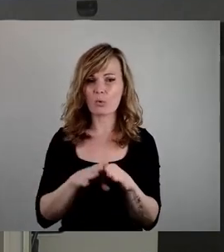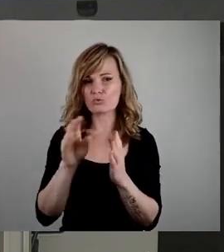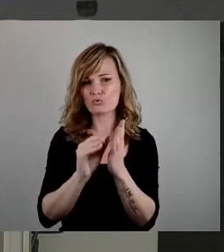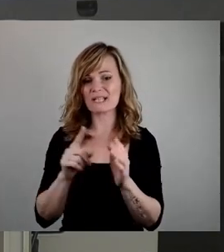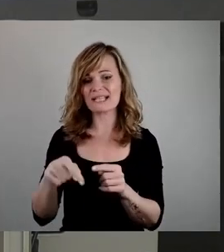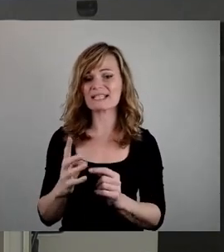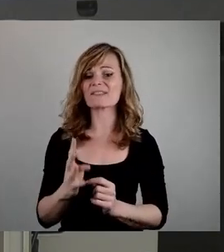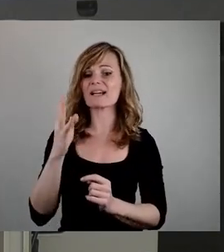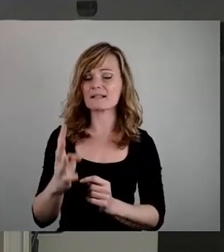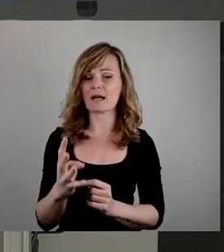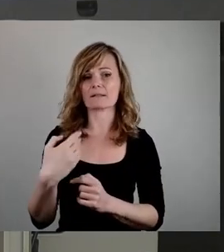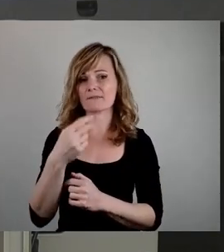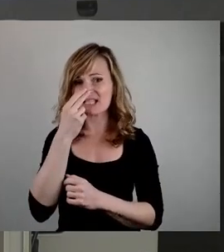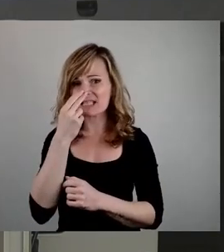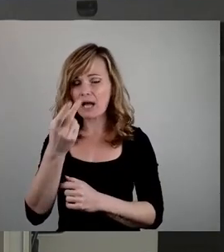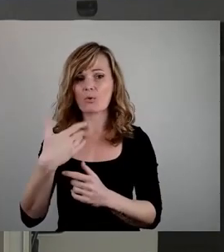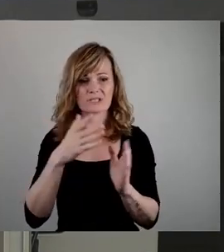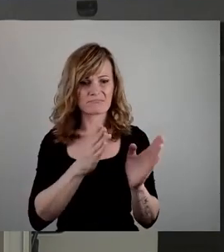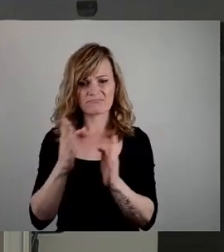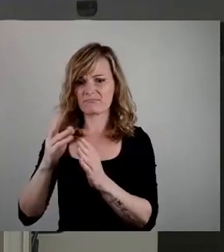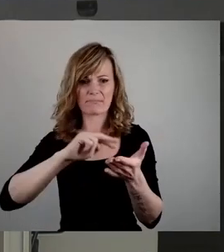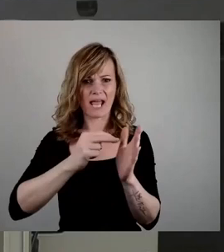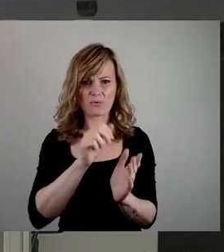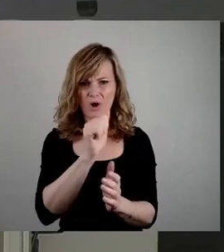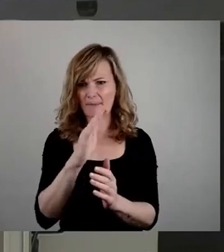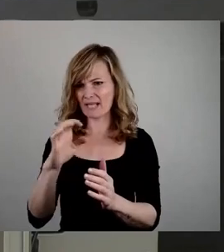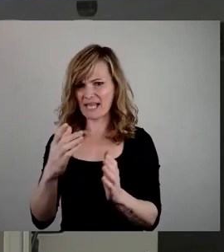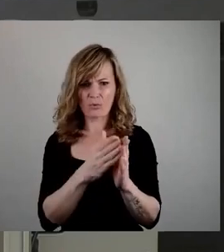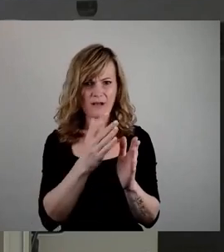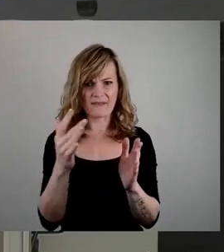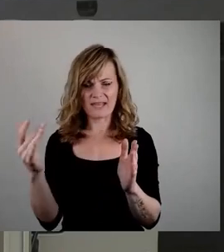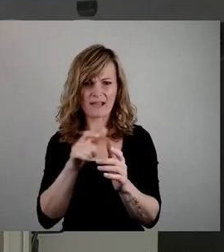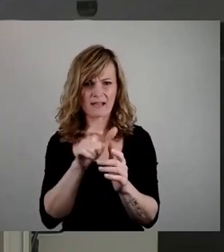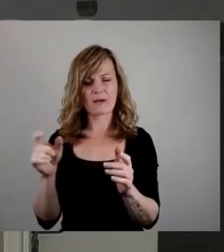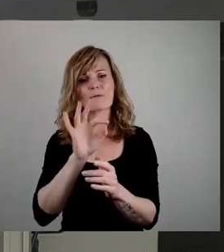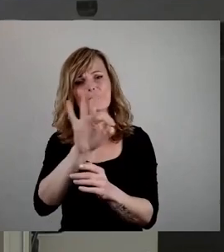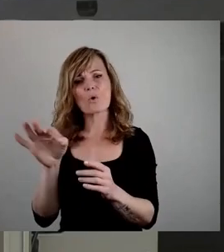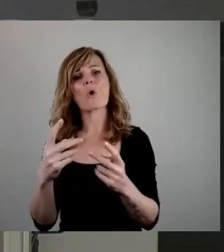Jahren und wie die Zügigkeiten da genau geplant sind, um da auch einfach noch mal Transparenz für die Öffentlichkeit herzustellen.